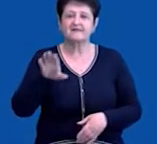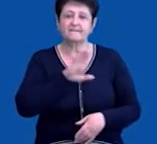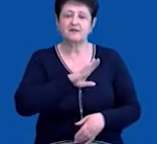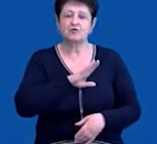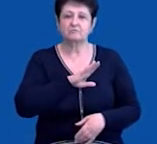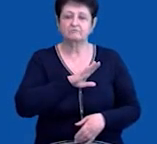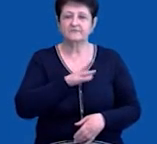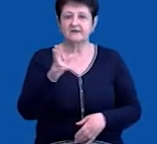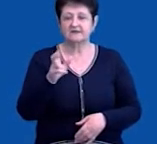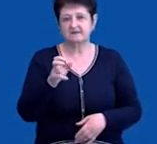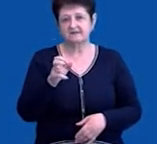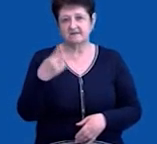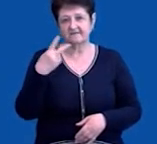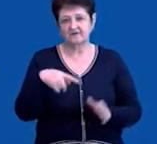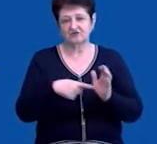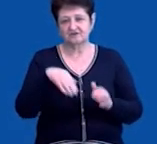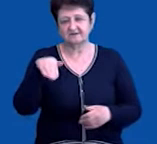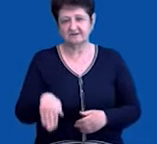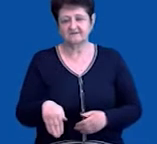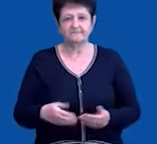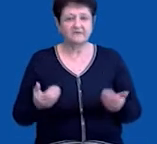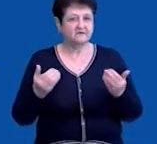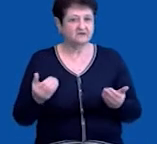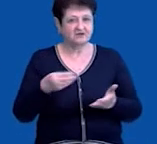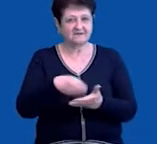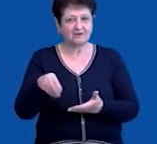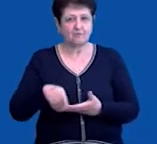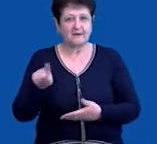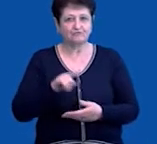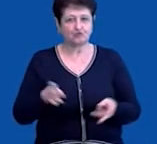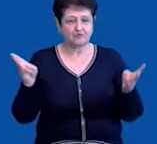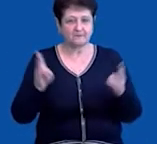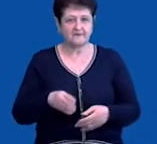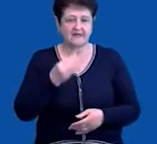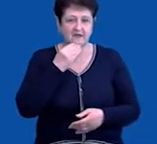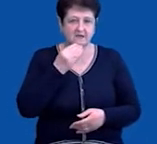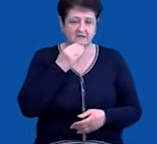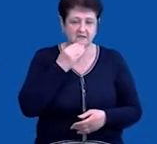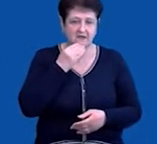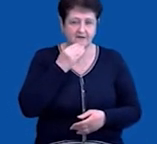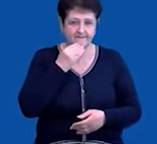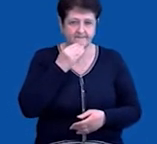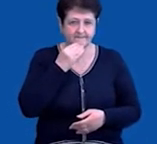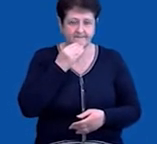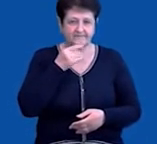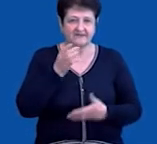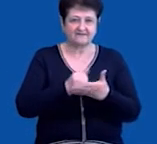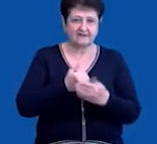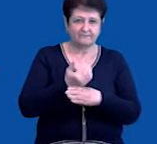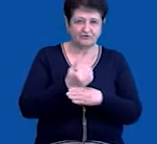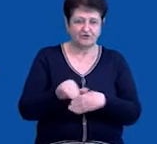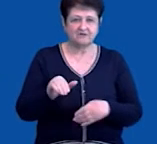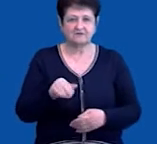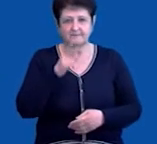326 тисяч. Зараз ми будемо закупати те, що необхідно. Це їда, це їх запчасті на машини. І